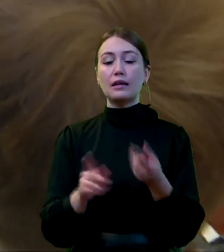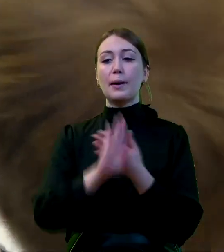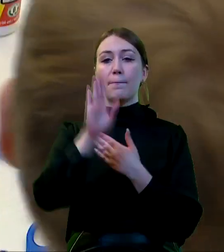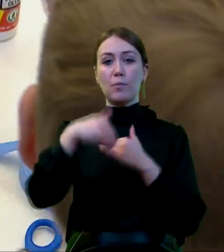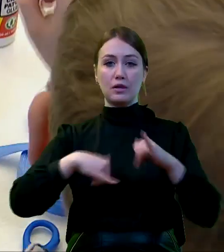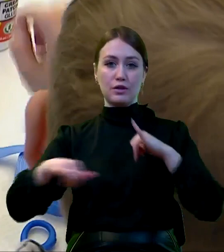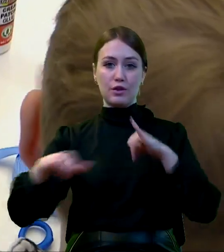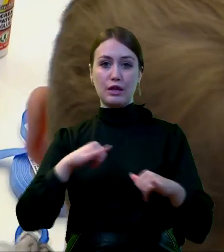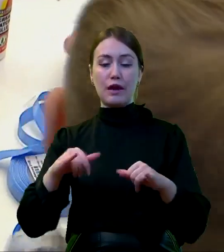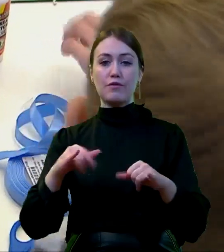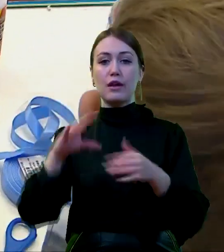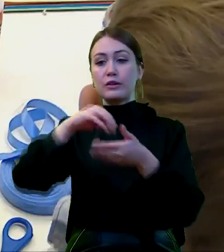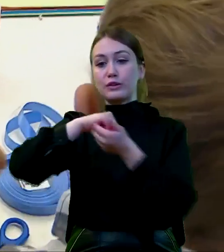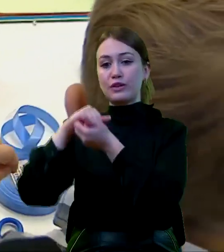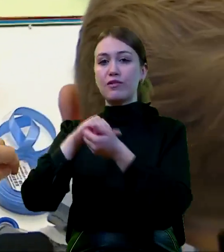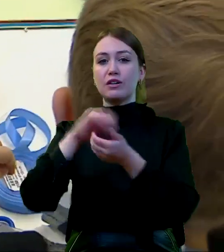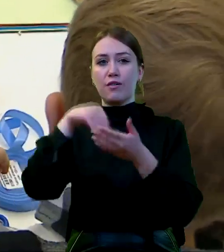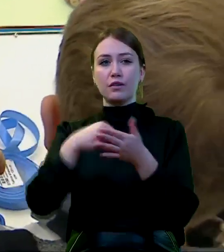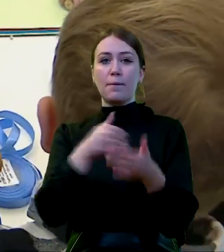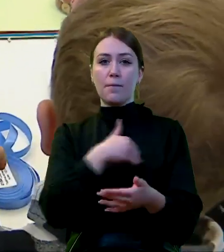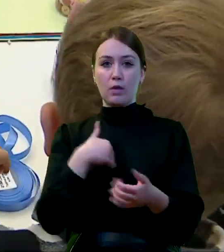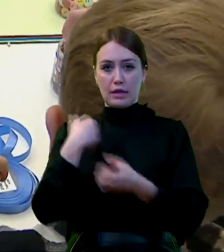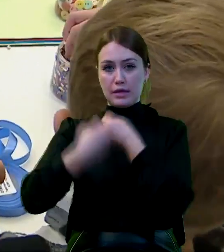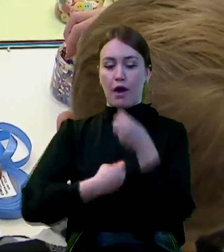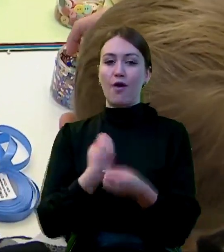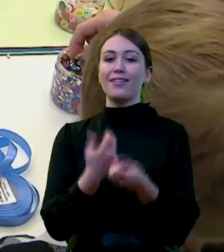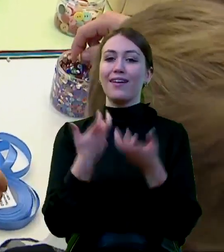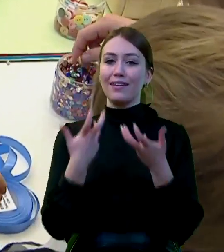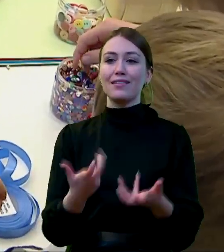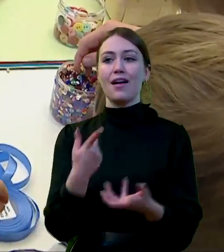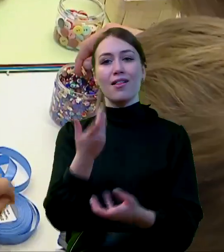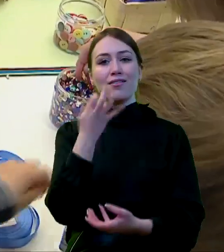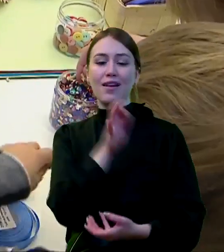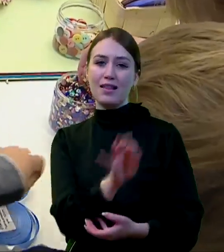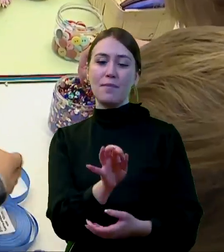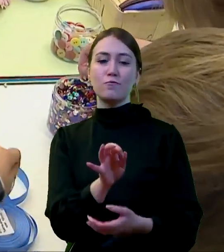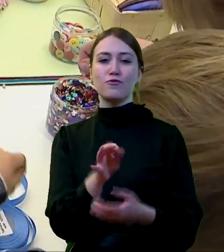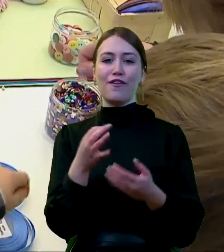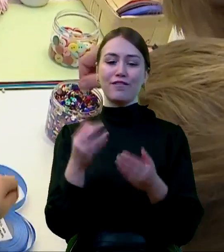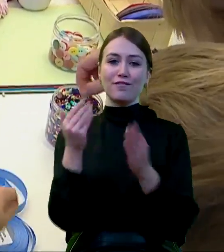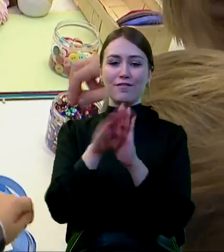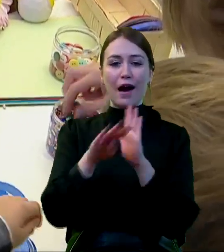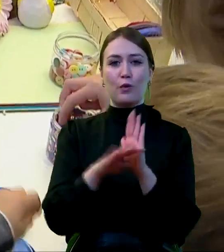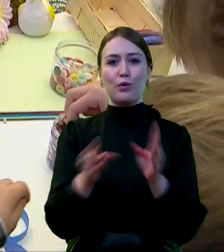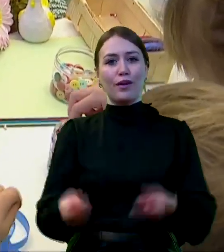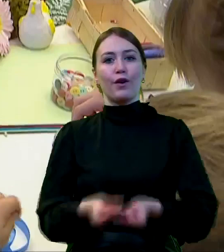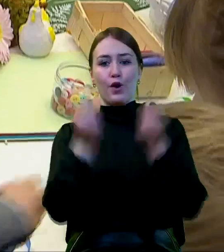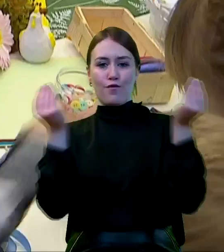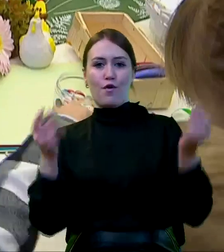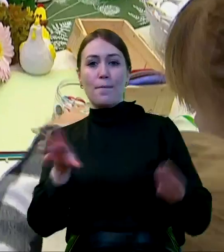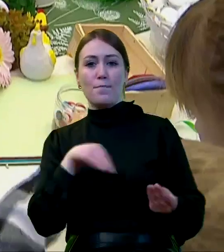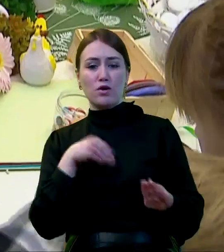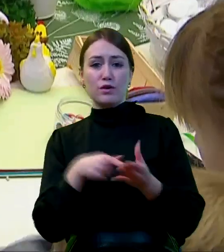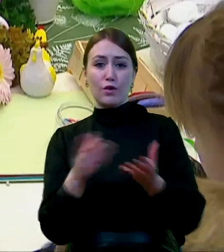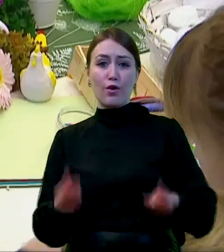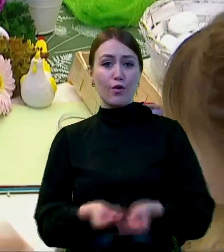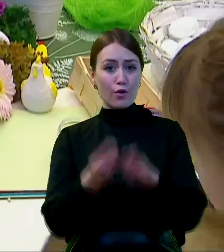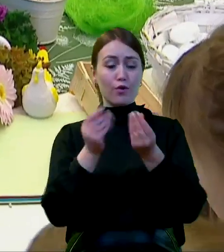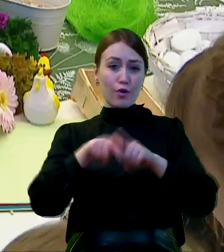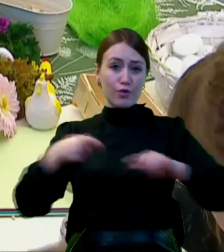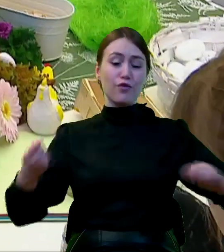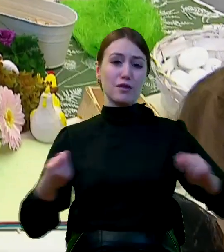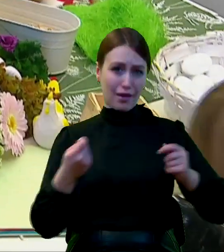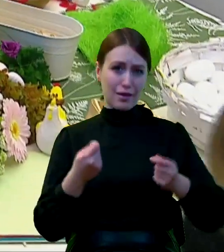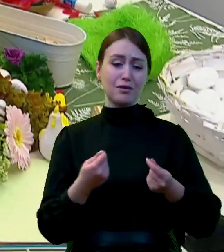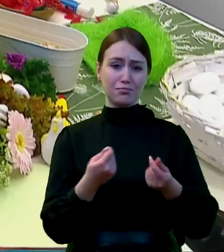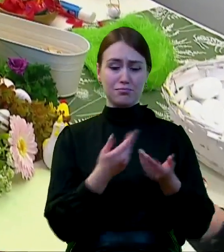stowarzyszenia, które działają w Polsce, miały jak najlepsze warunki do rozwoju, do tego, by mogły promować te rozwiązania, by mogły